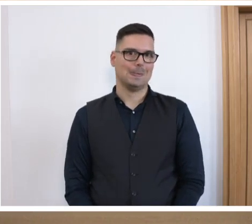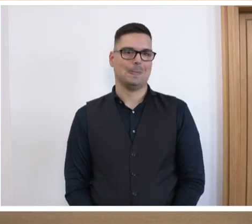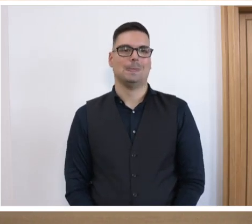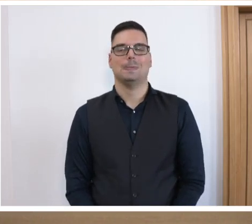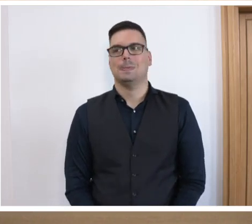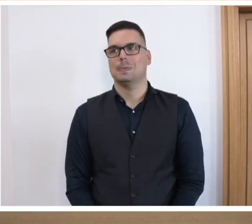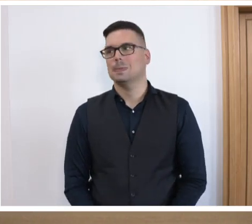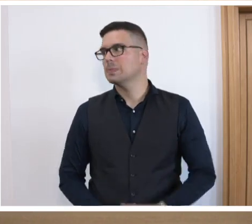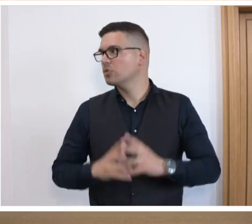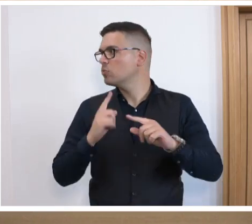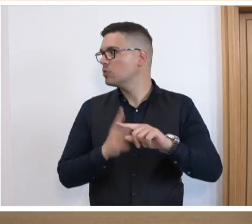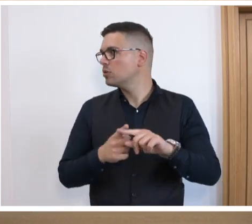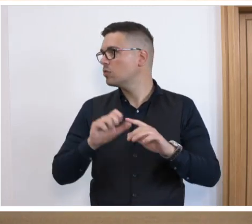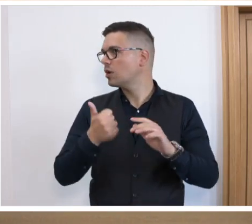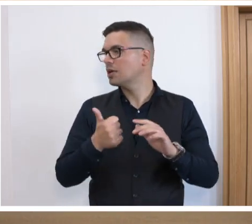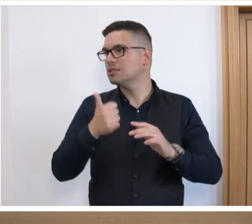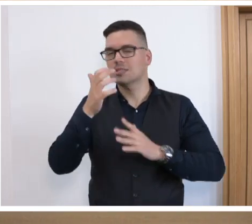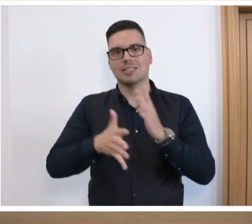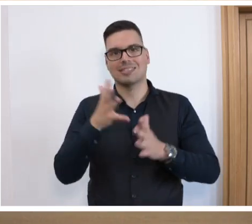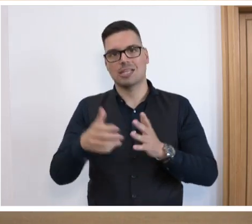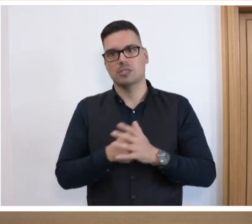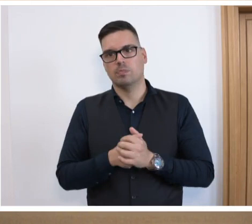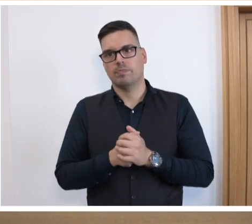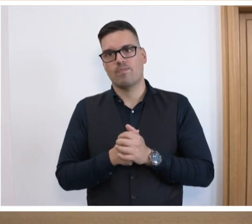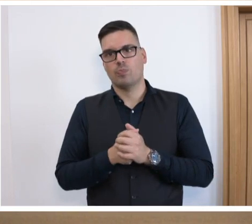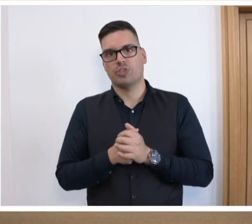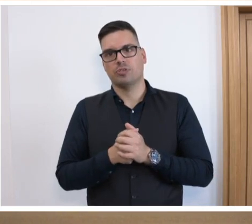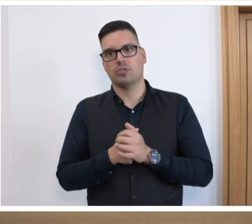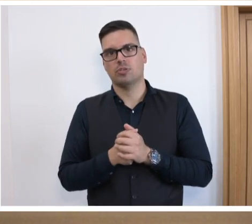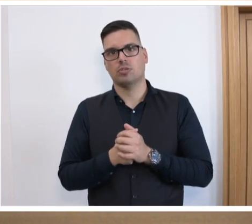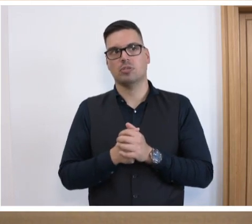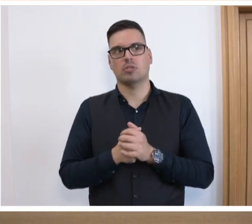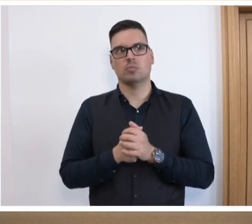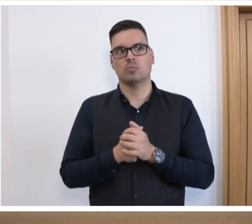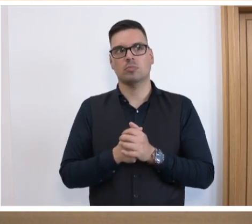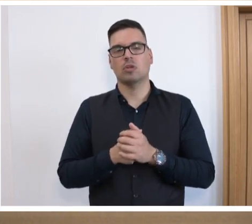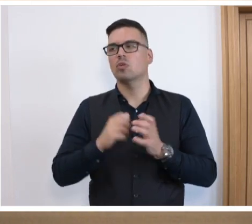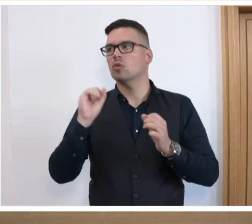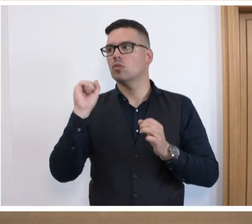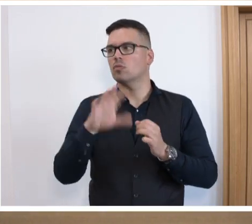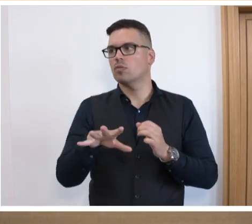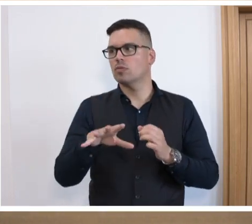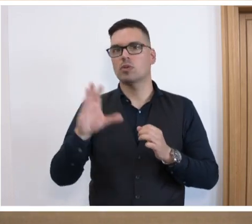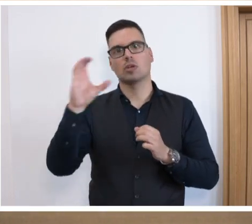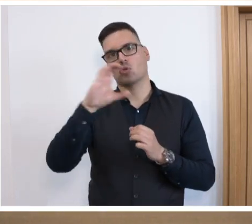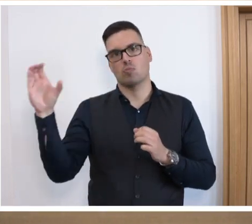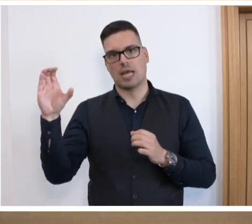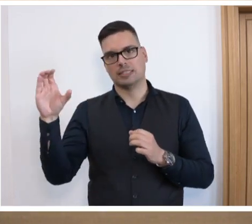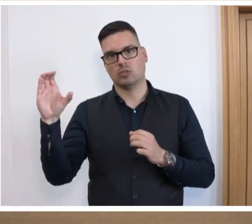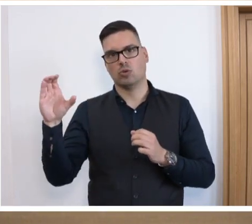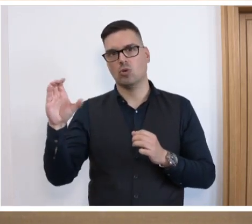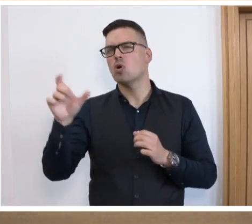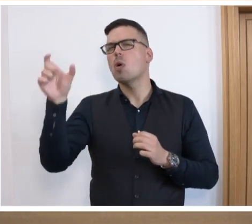Und dann muss ich noch eine Sache richtigstellen und sozusagen erwidern auf die Vorwürfe vom Kollegen Kommerson, weil es wirklich